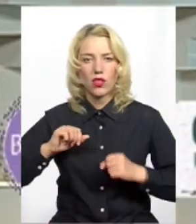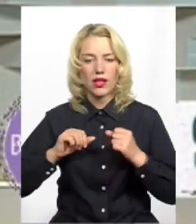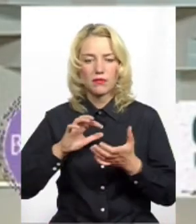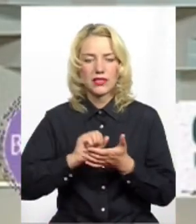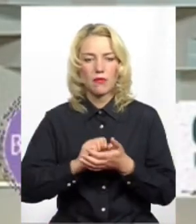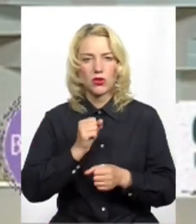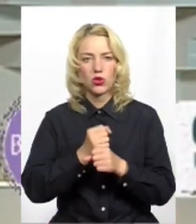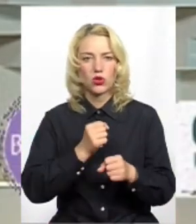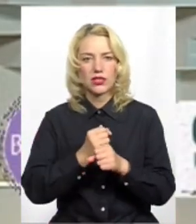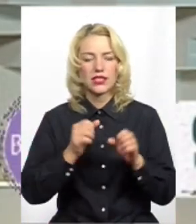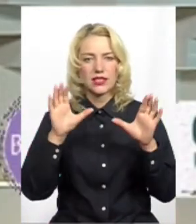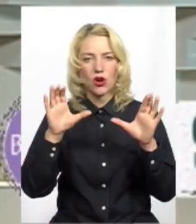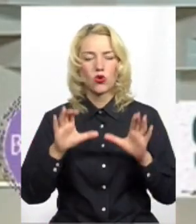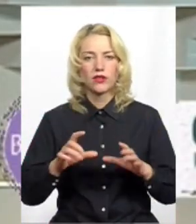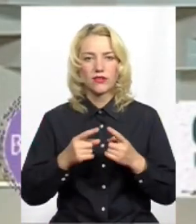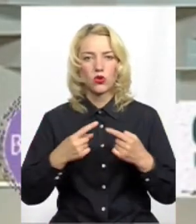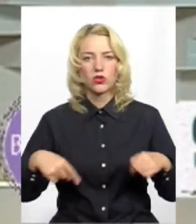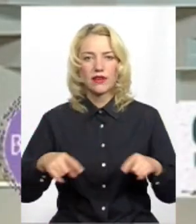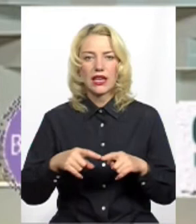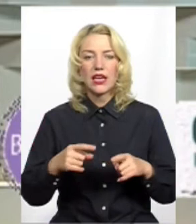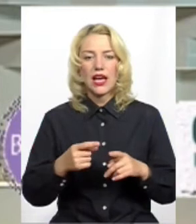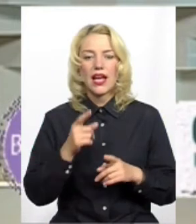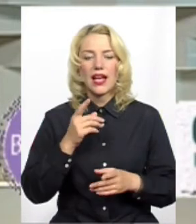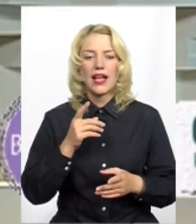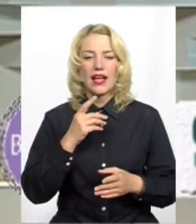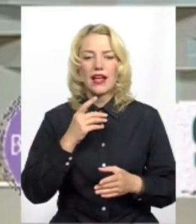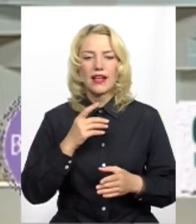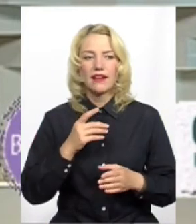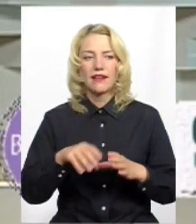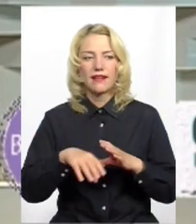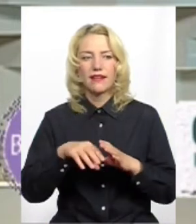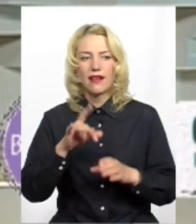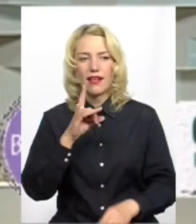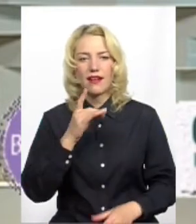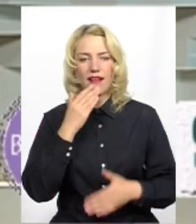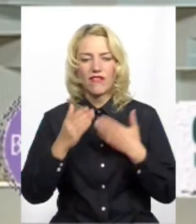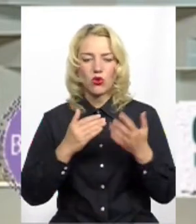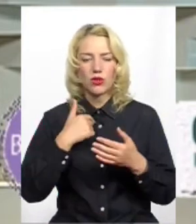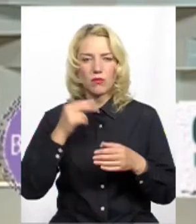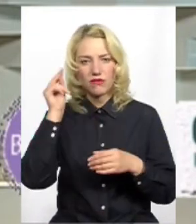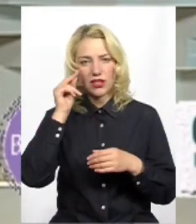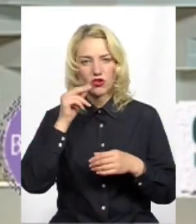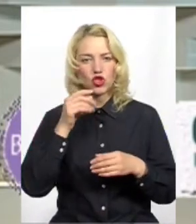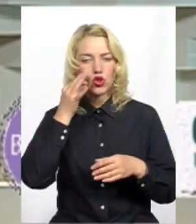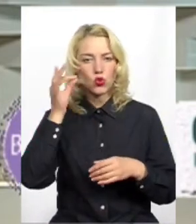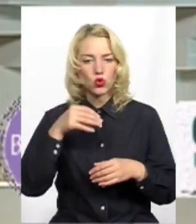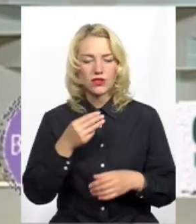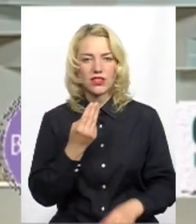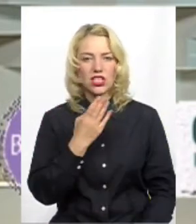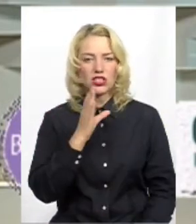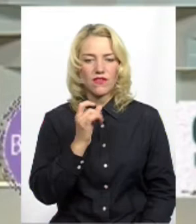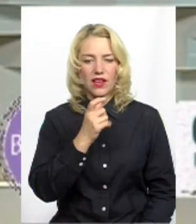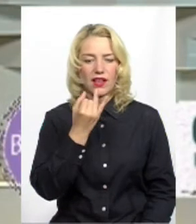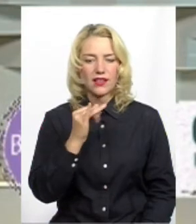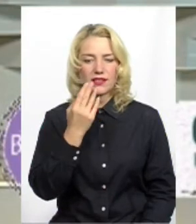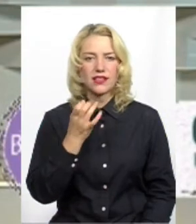розробкою законодавства в сфері референдумів. Ми глибоко вивчили досвід Швейцарії і розробили закон,